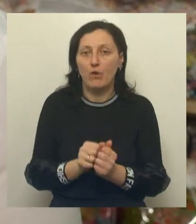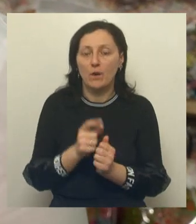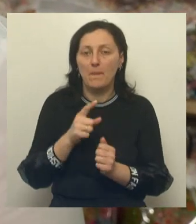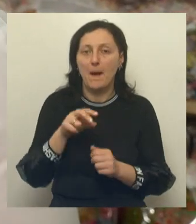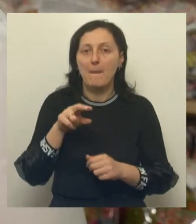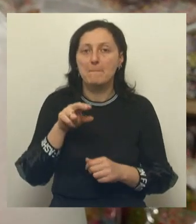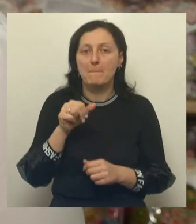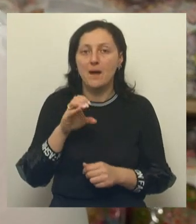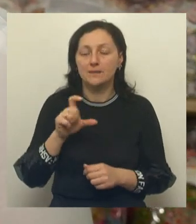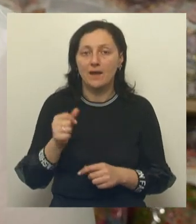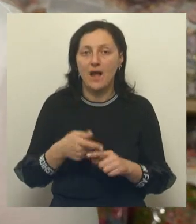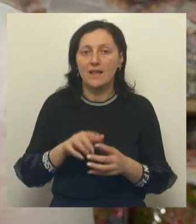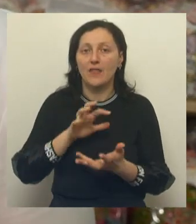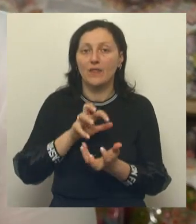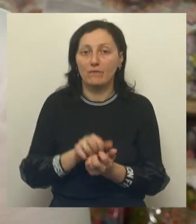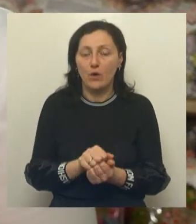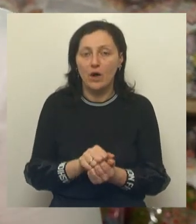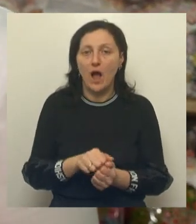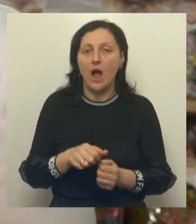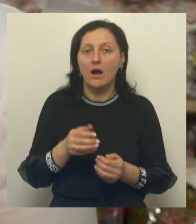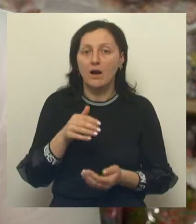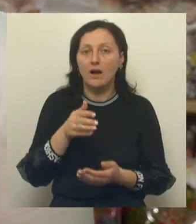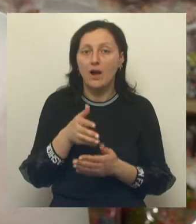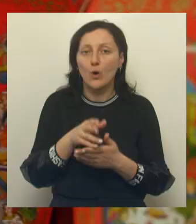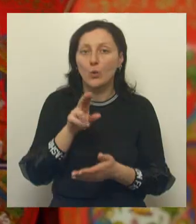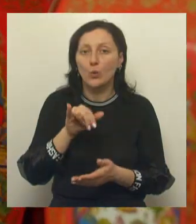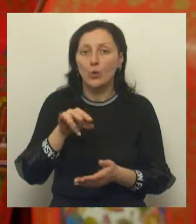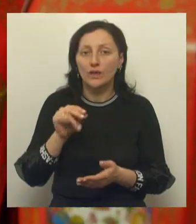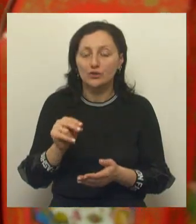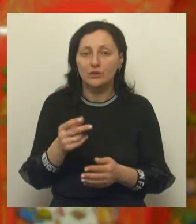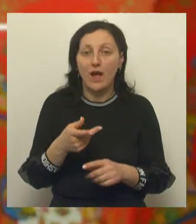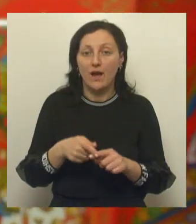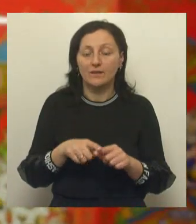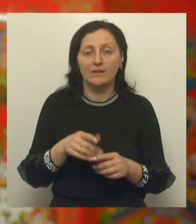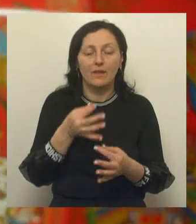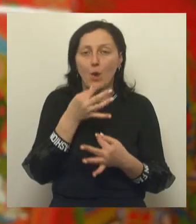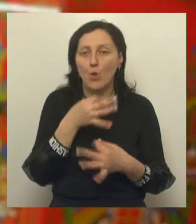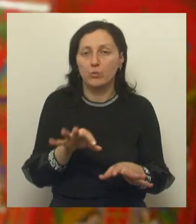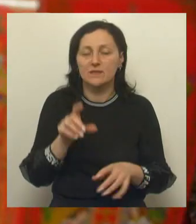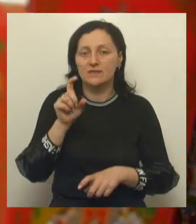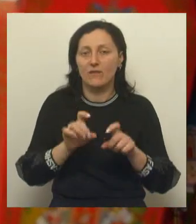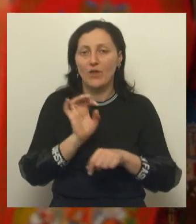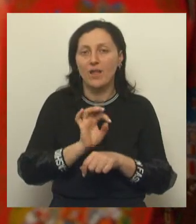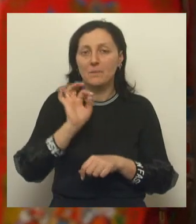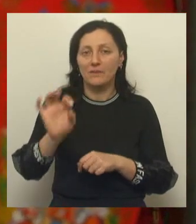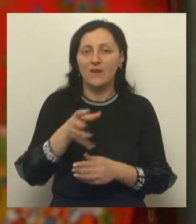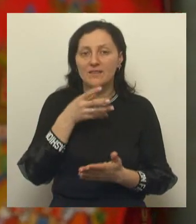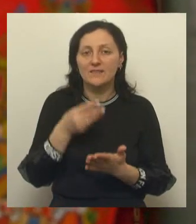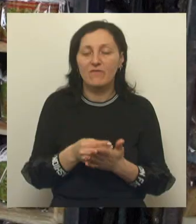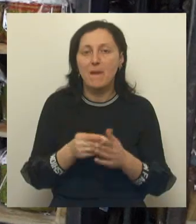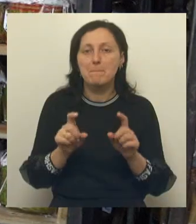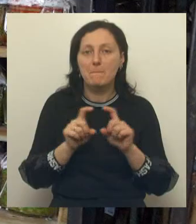пасха, мы понимаем, это творожное изделие, а кулич с творогом это что-то вместе. Куличи на любой вкус завод отправляет в свои фирменные